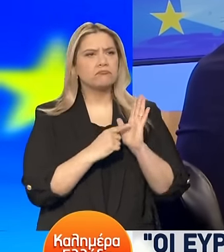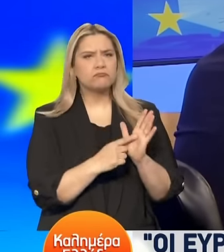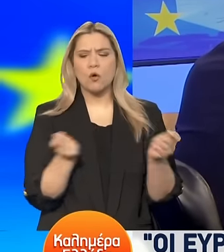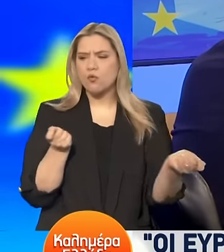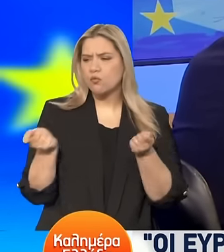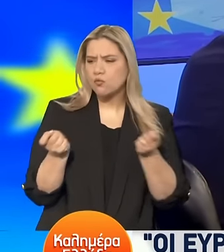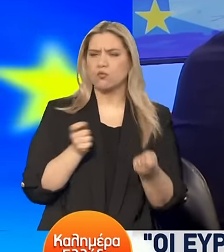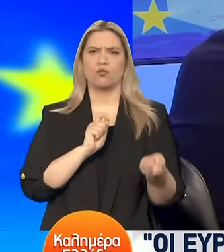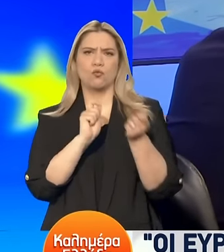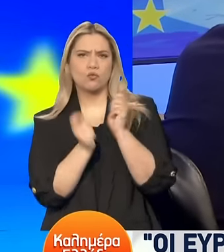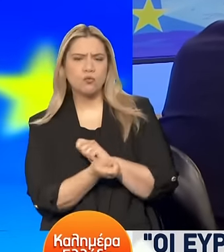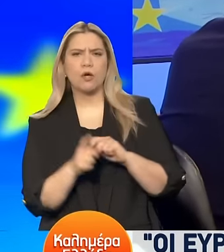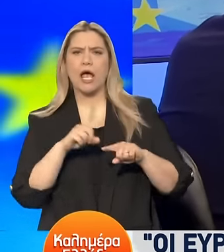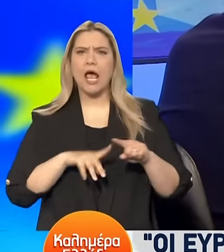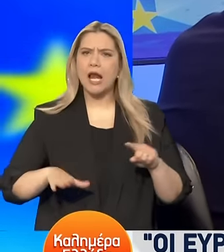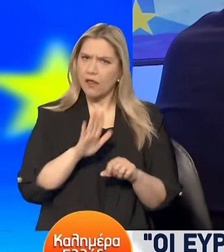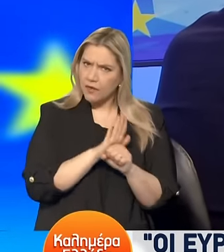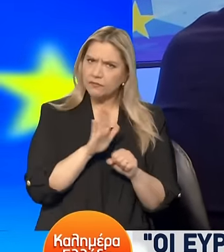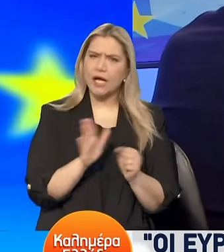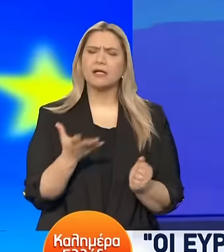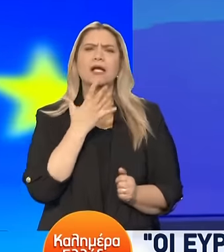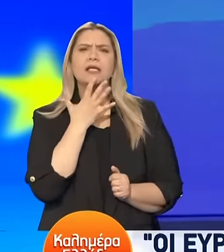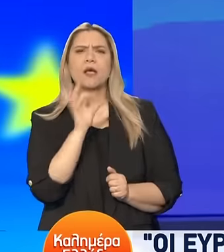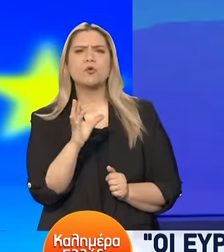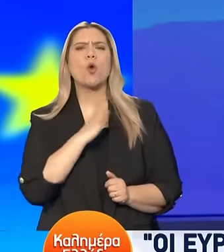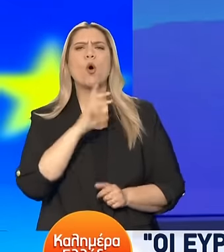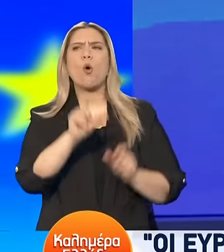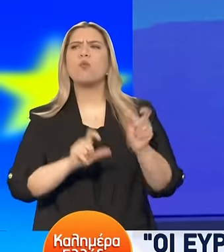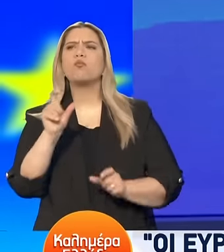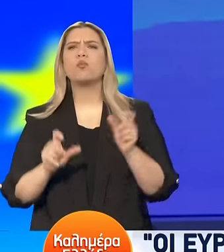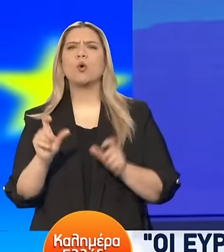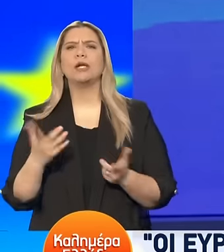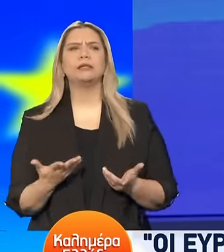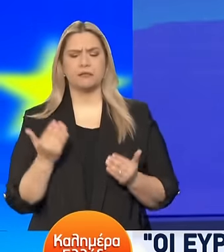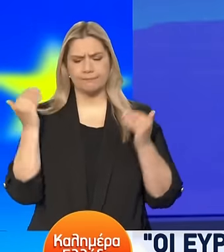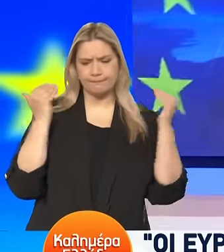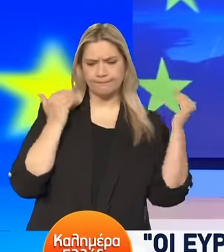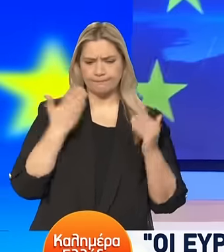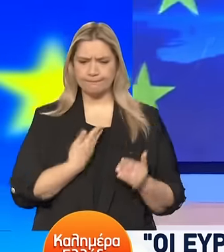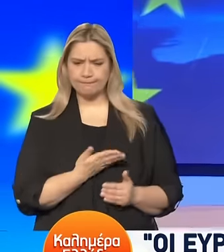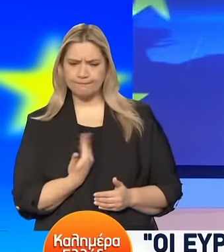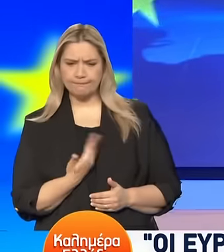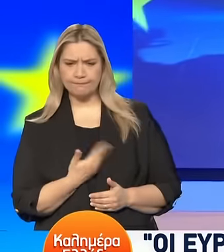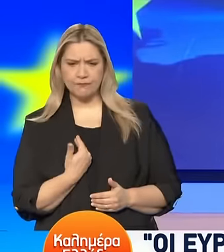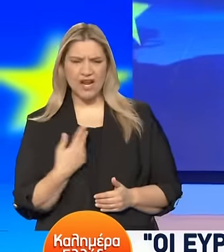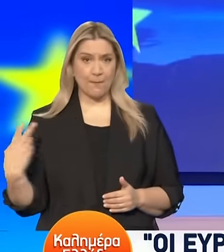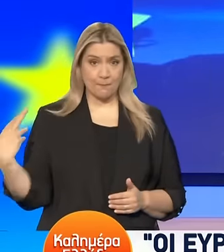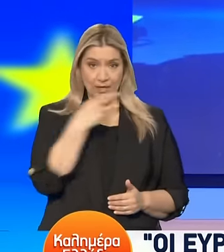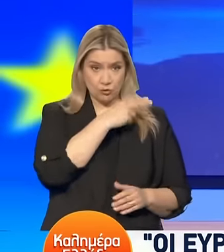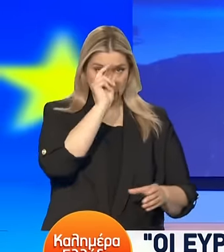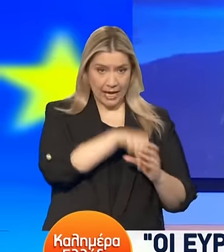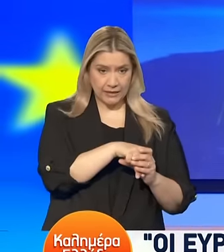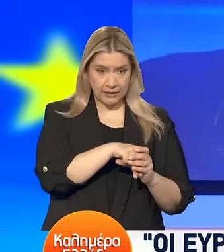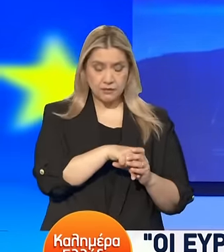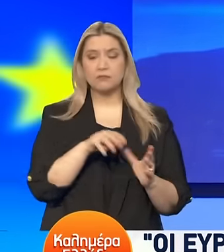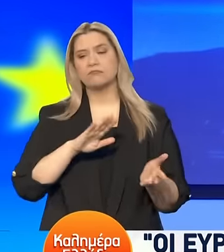στις μεταρρυθμίσεις που θέλετε να κάνετε. Γιατί πρέπει ο πολίτης να έρθει αντιμέτωπος με το δίλημα Μητσοτάκης ή Περιπέτειες. Γιατί